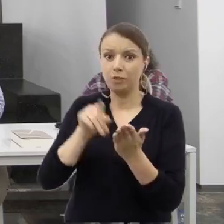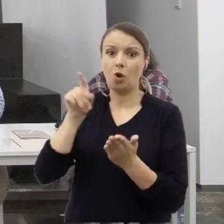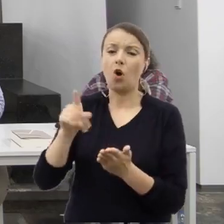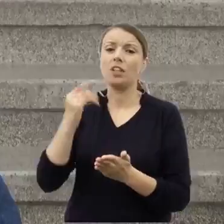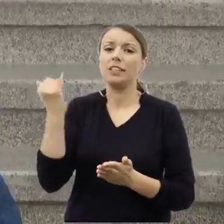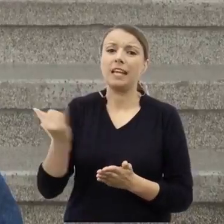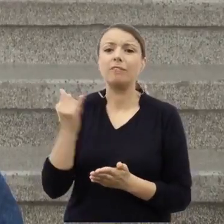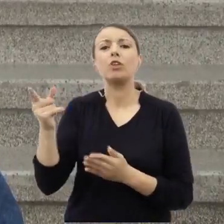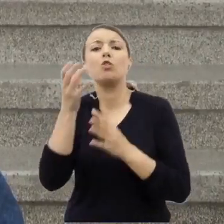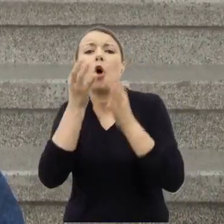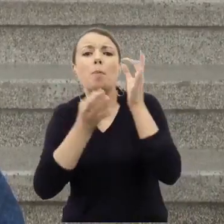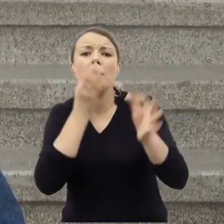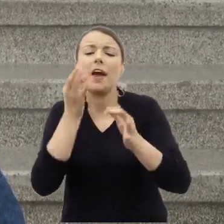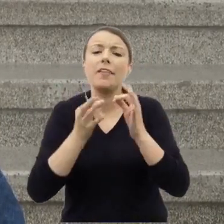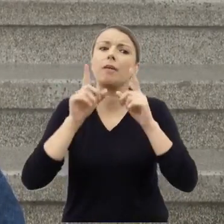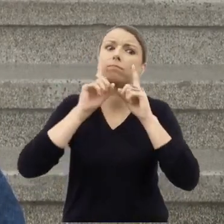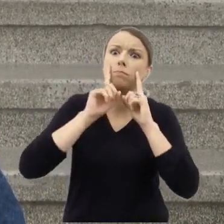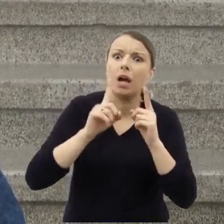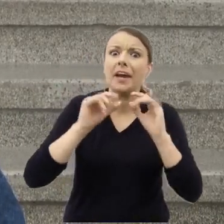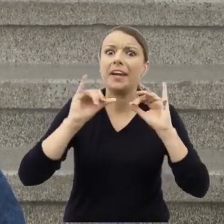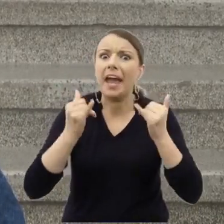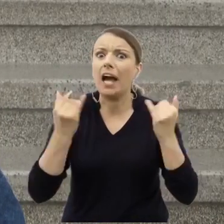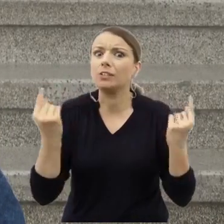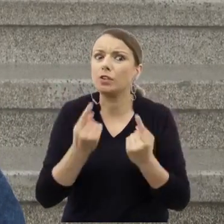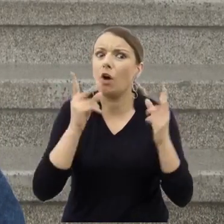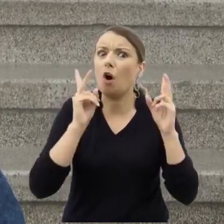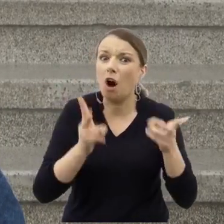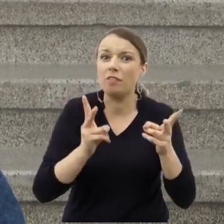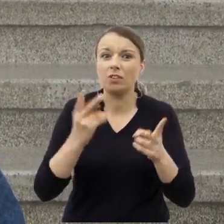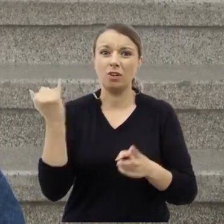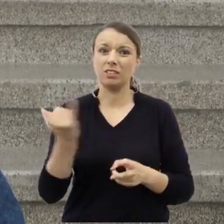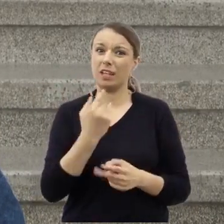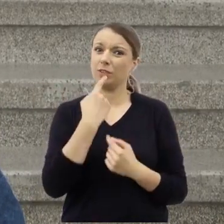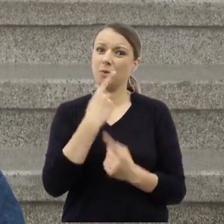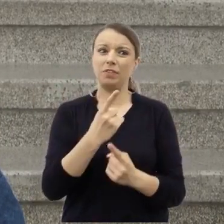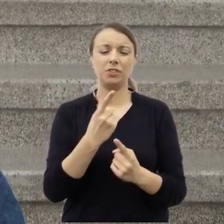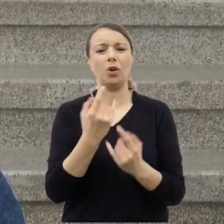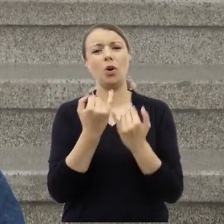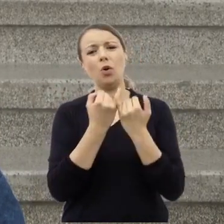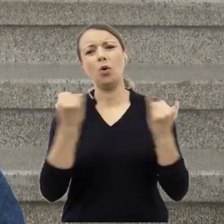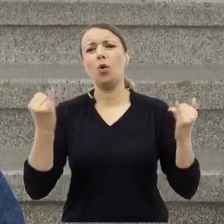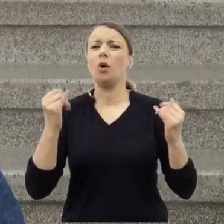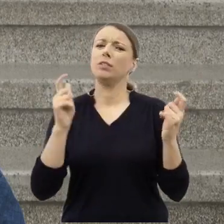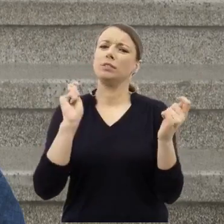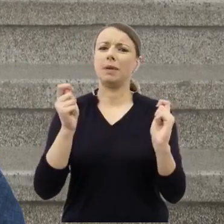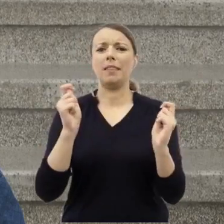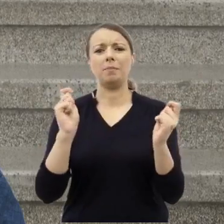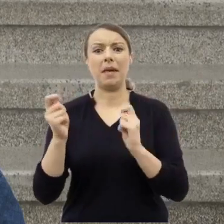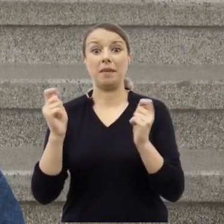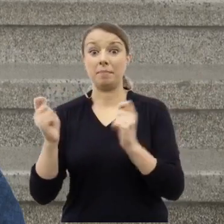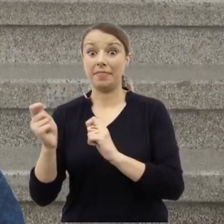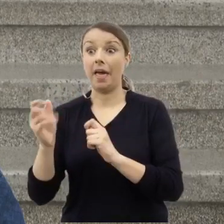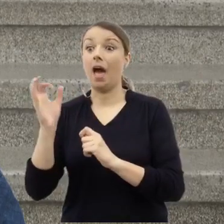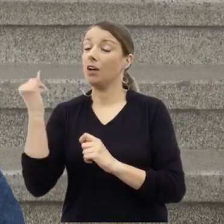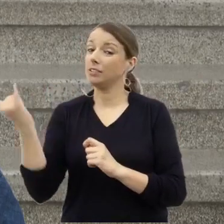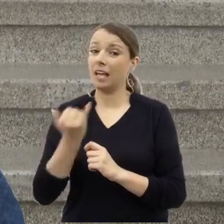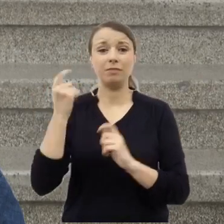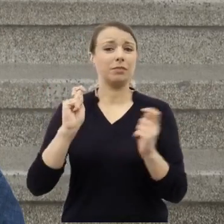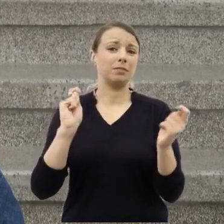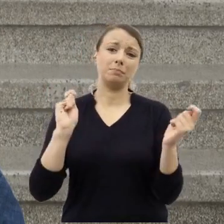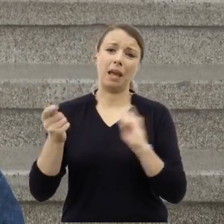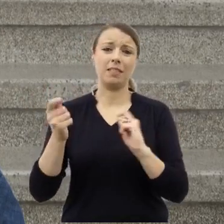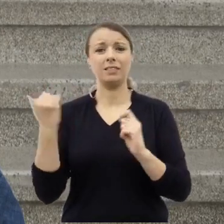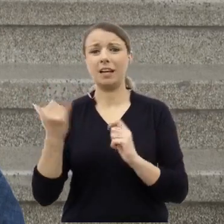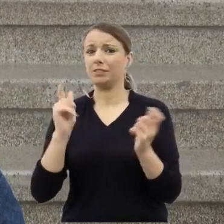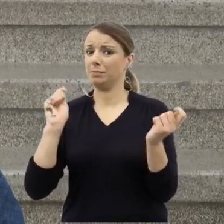jak to właściwie było, podawał inną wersję. Ja tę wersję szczegółowo analizuję i właściwie